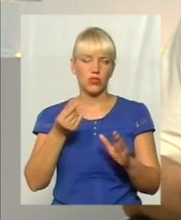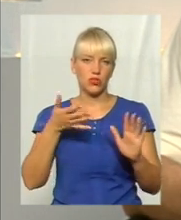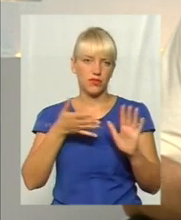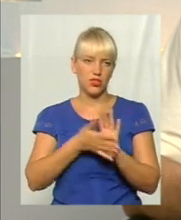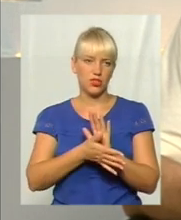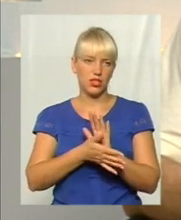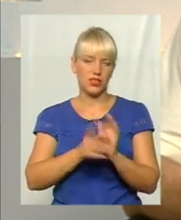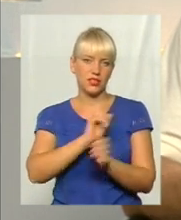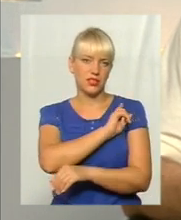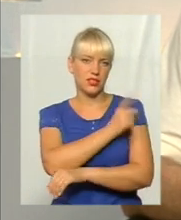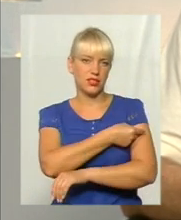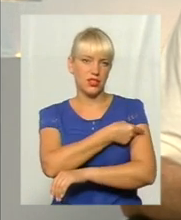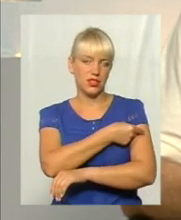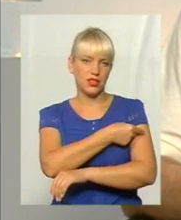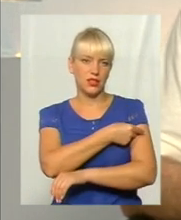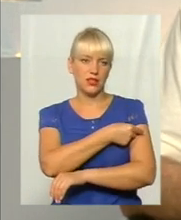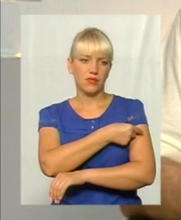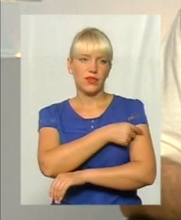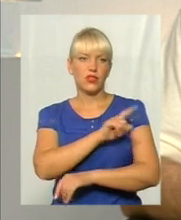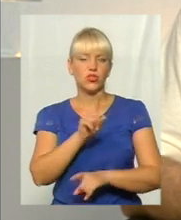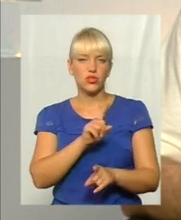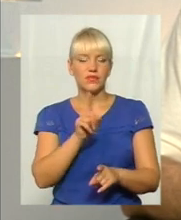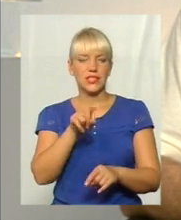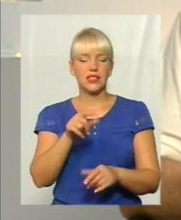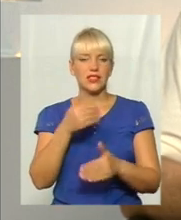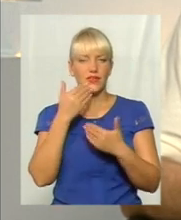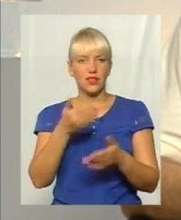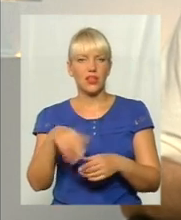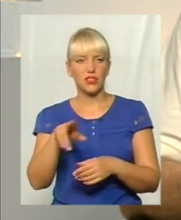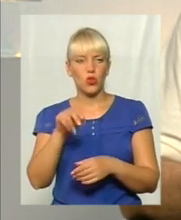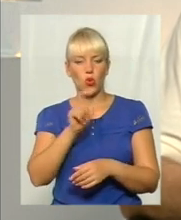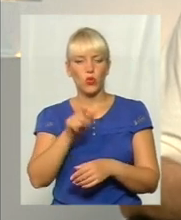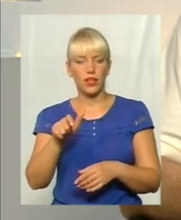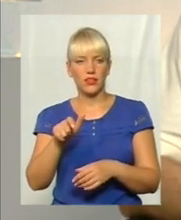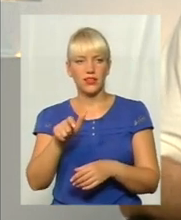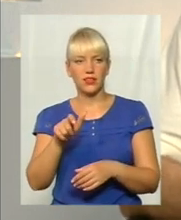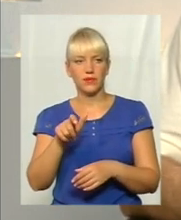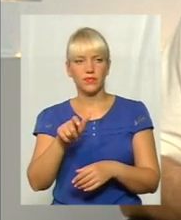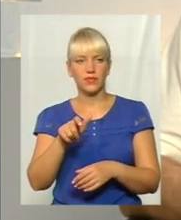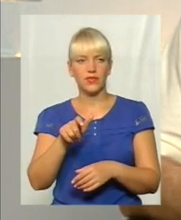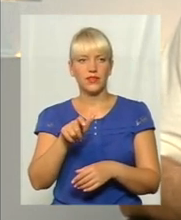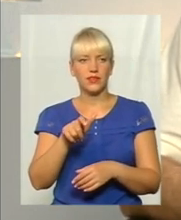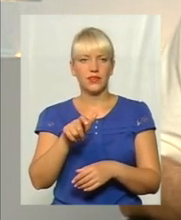сили і кошти, щоб все-таки зверталися, іменно до людей з